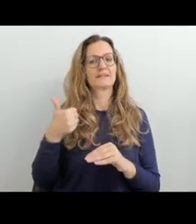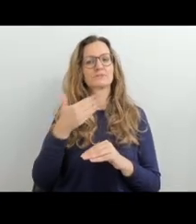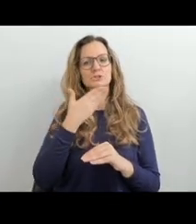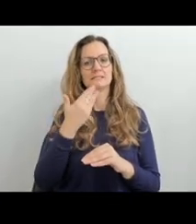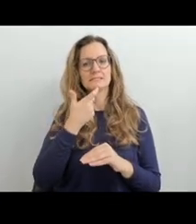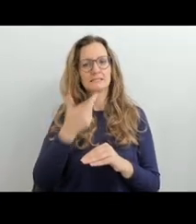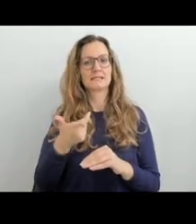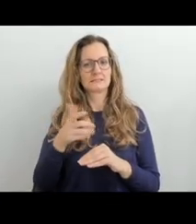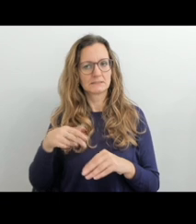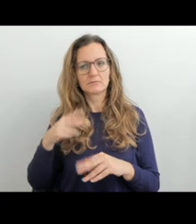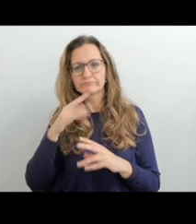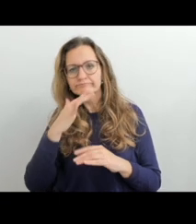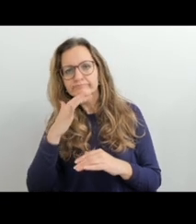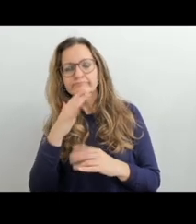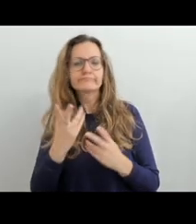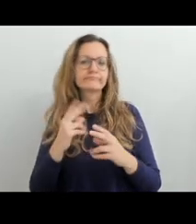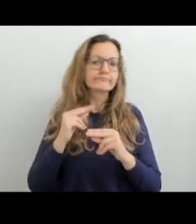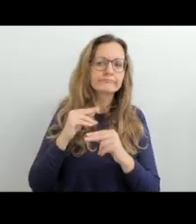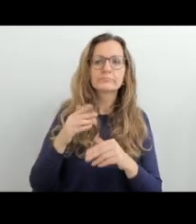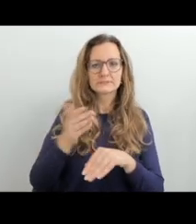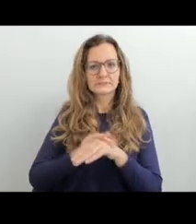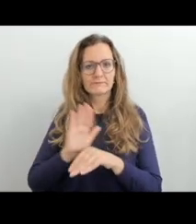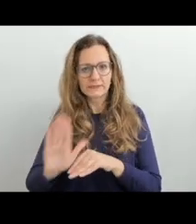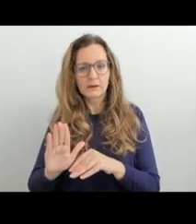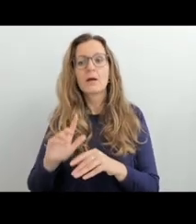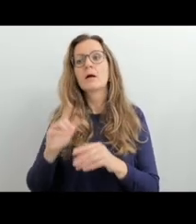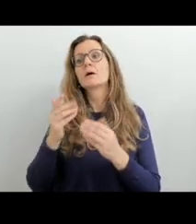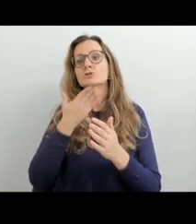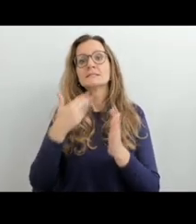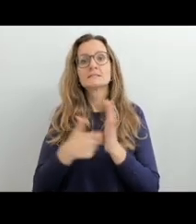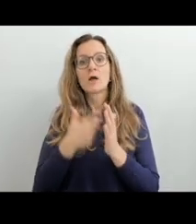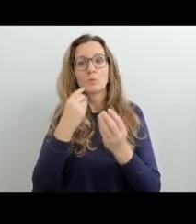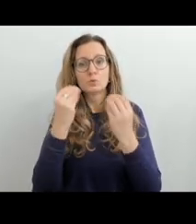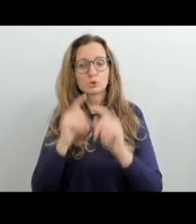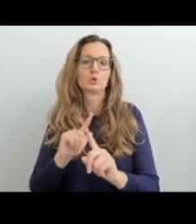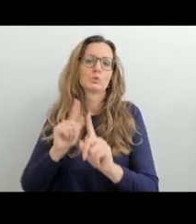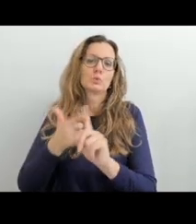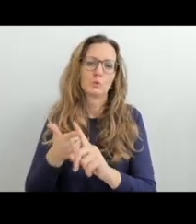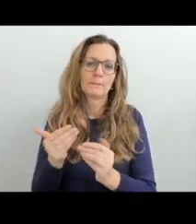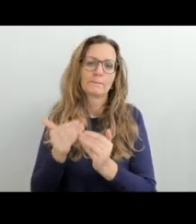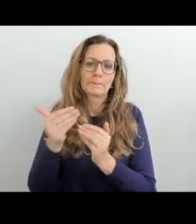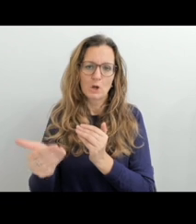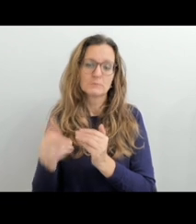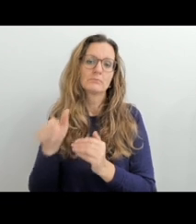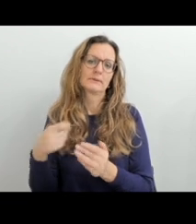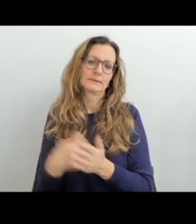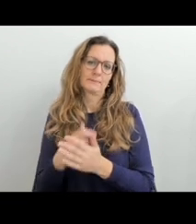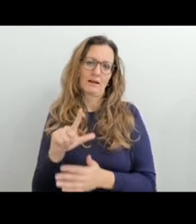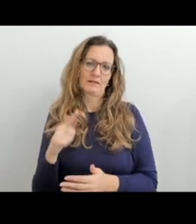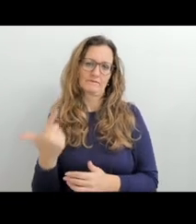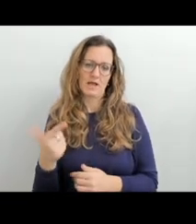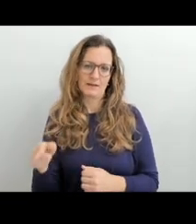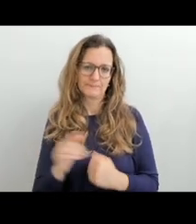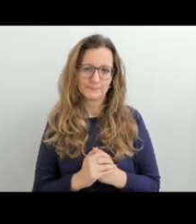prostuchově postižené, ale do té doby komunikoval pouze v češtině a teprve na této škole